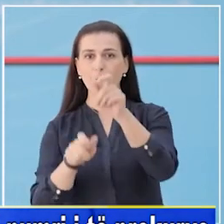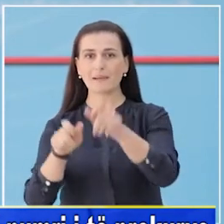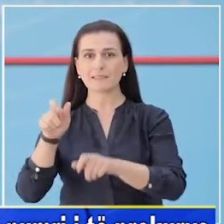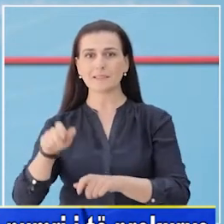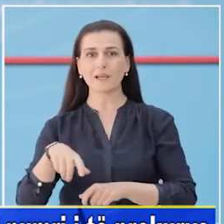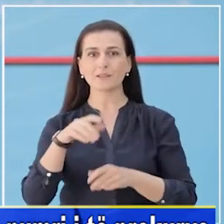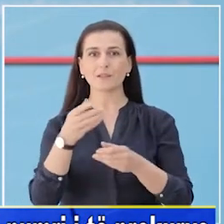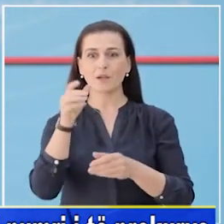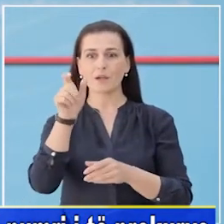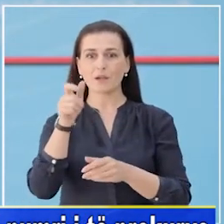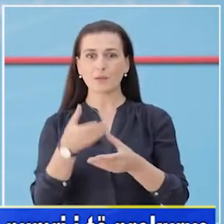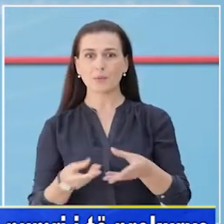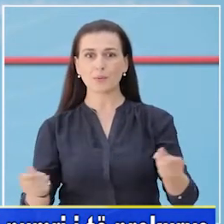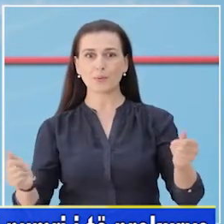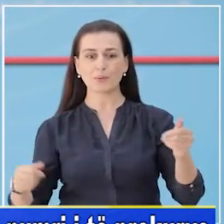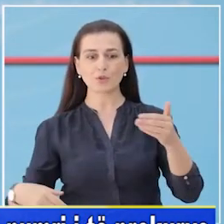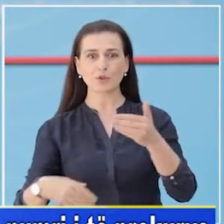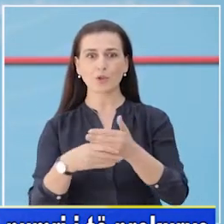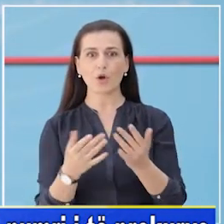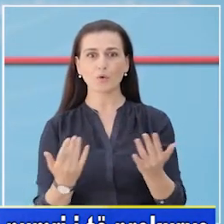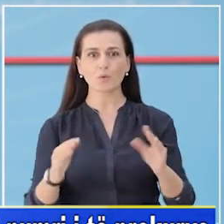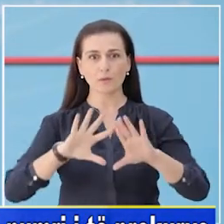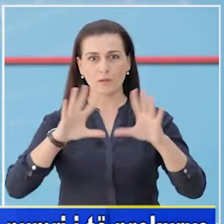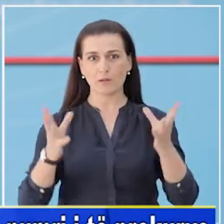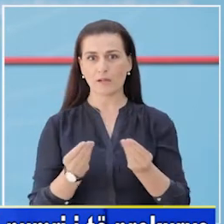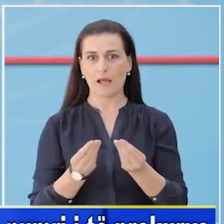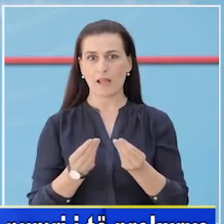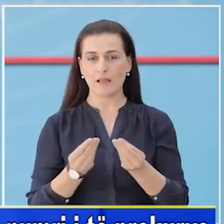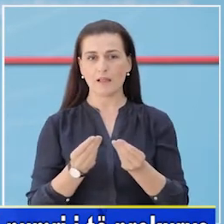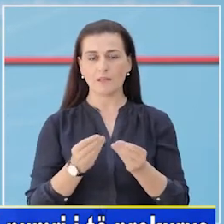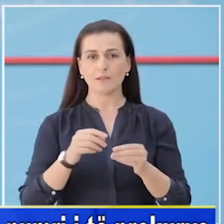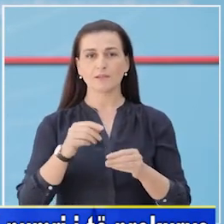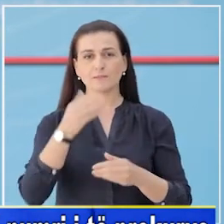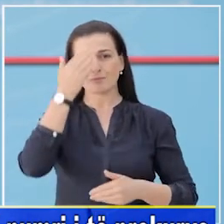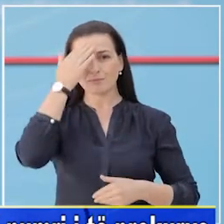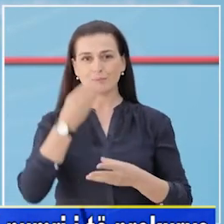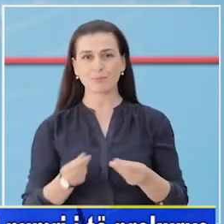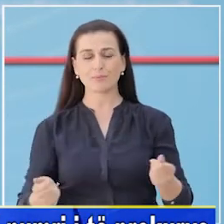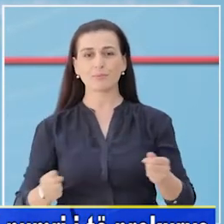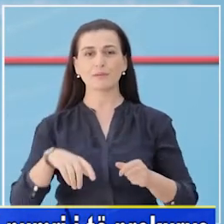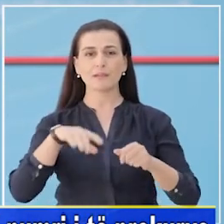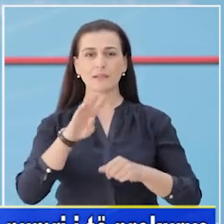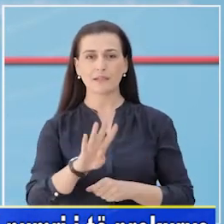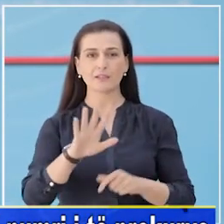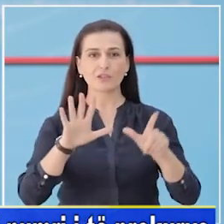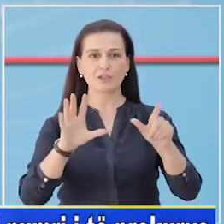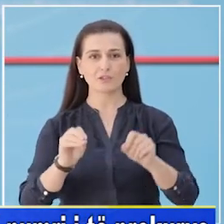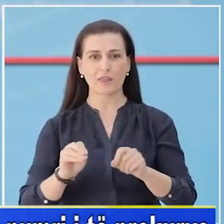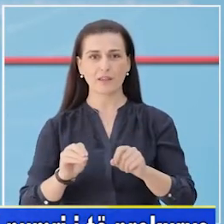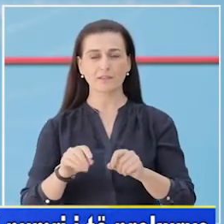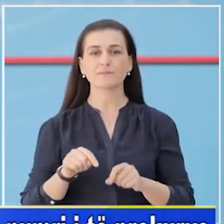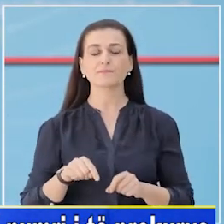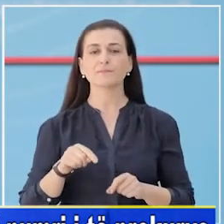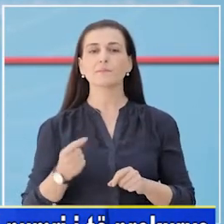janë shtuar listës të të shëruarve, duke e quar nëmrin total të të shëruarve në 470.